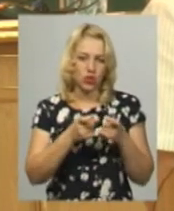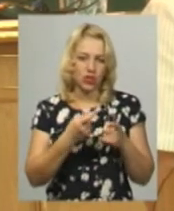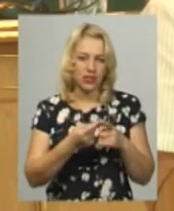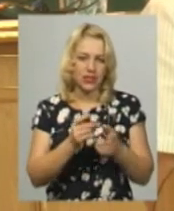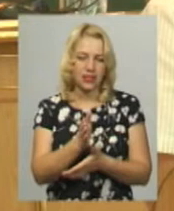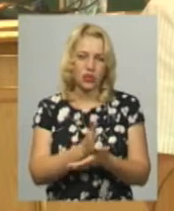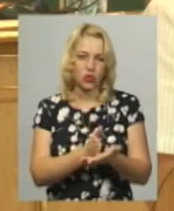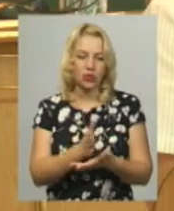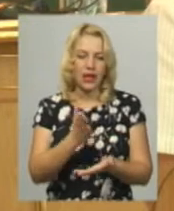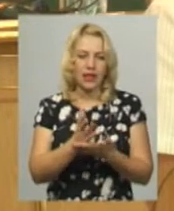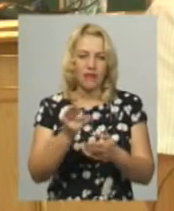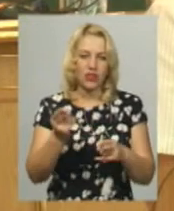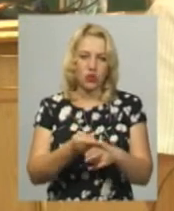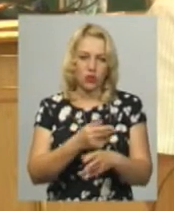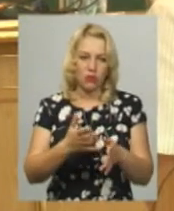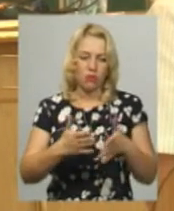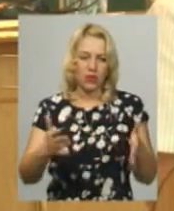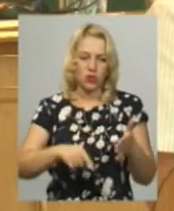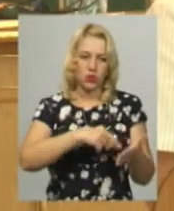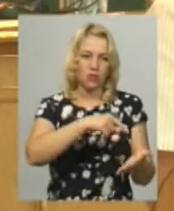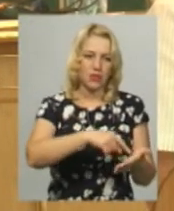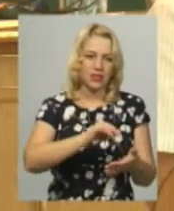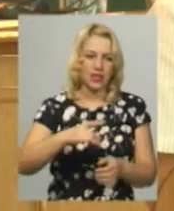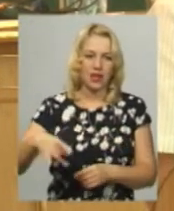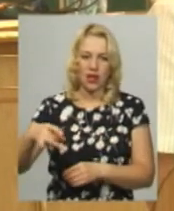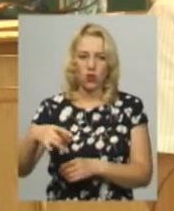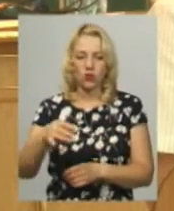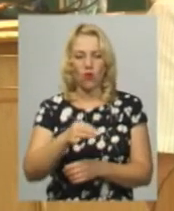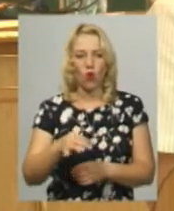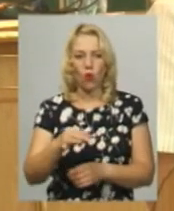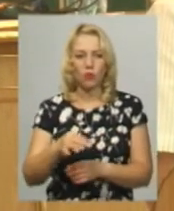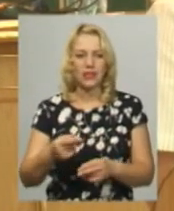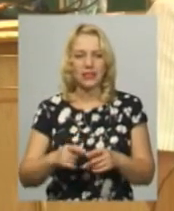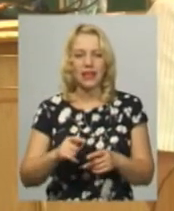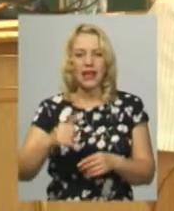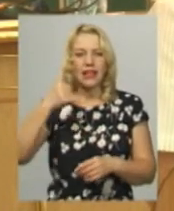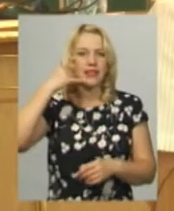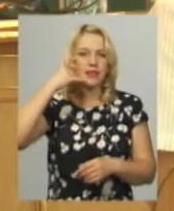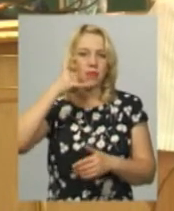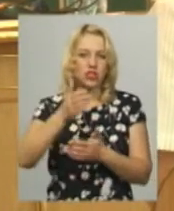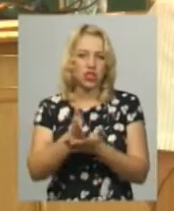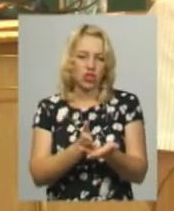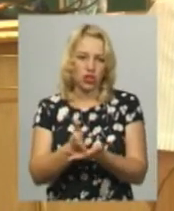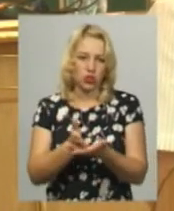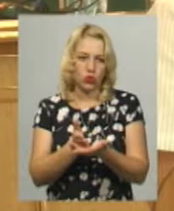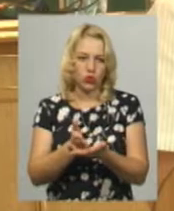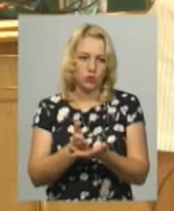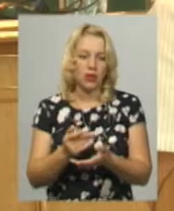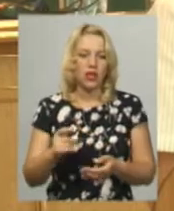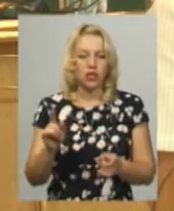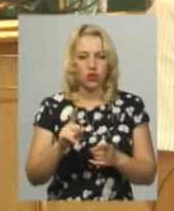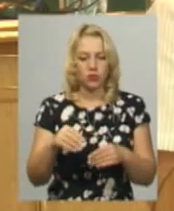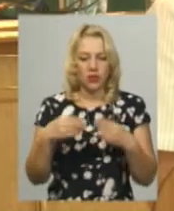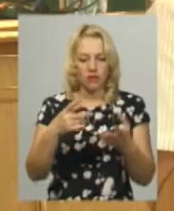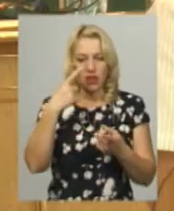є відсутність більшості міст і районів в області безпечерських служб, де яких повинна відходити відповідна інформація,